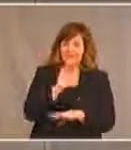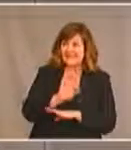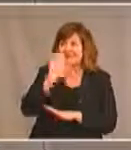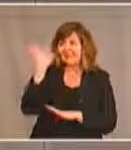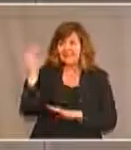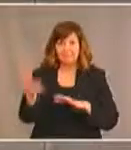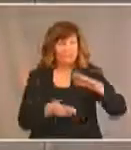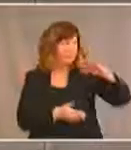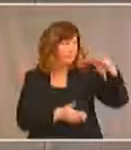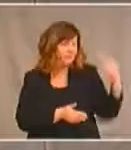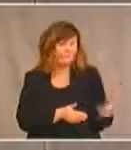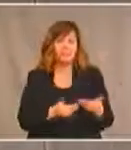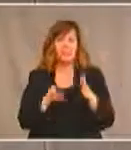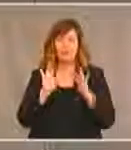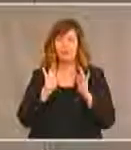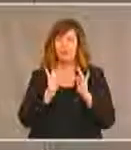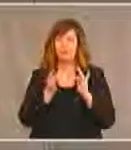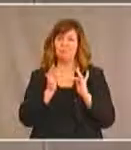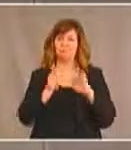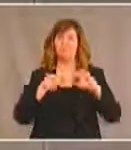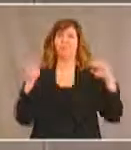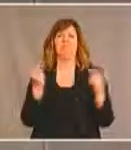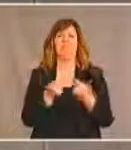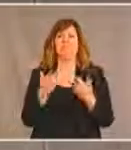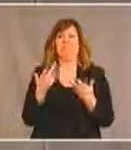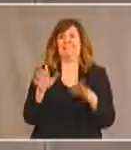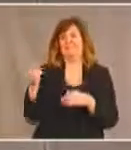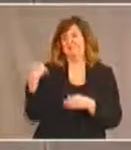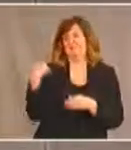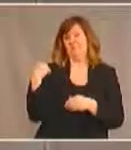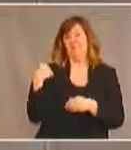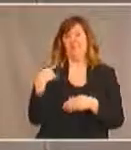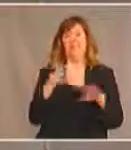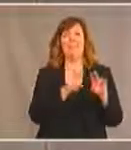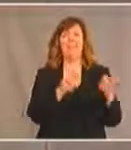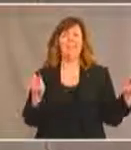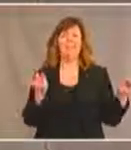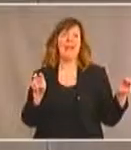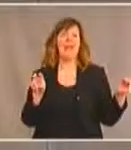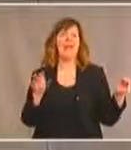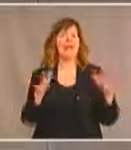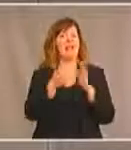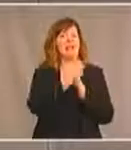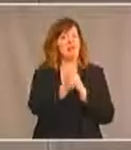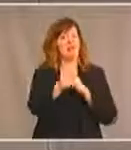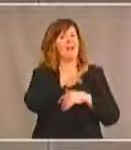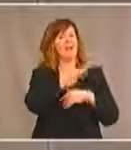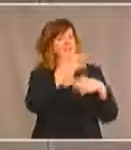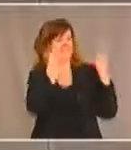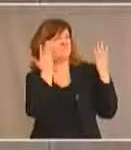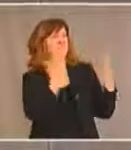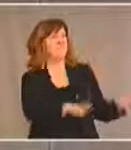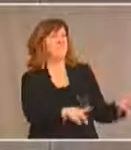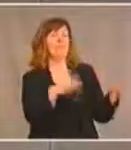notre webinaire. Nous venons de terminer un panel d'experts et nous allons passer à un autre panel